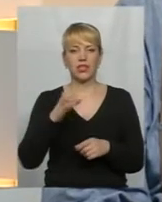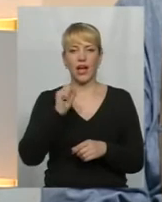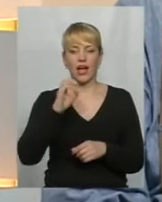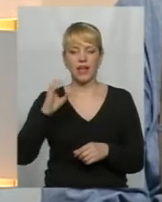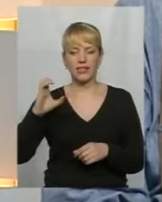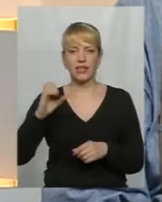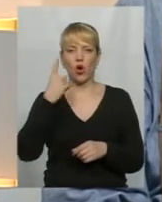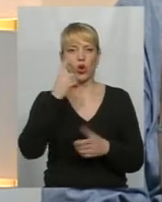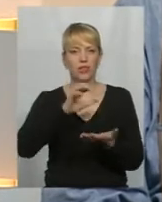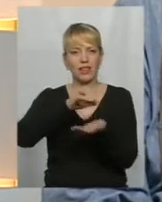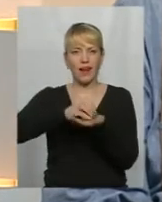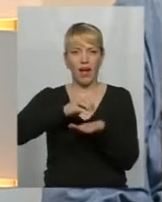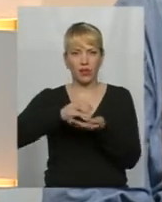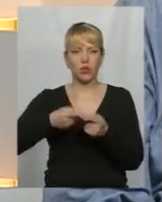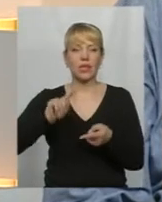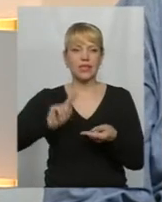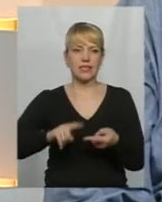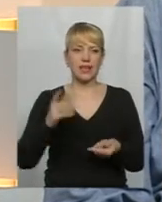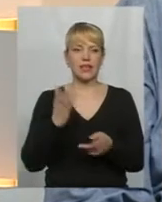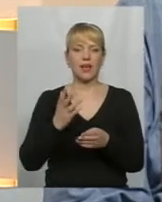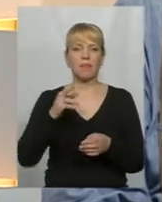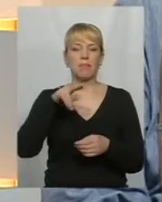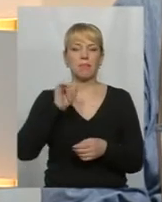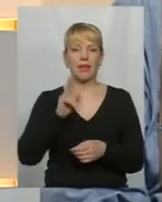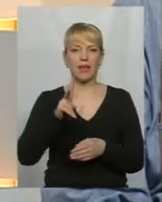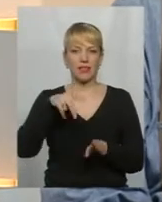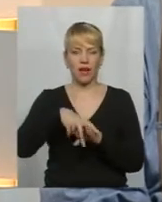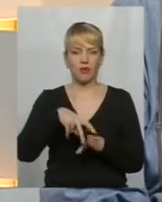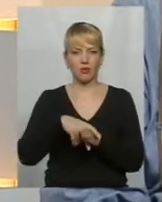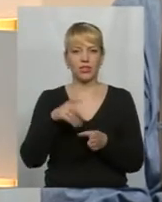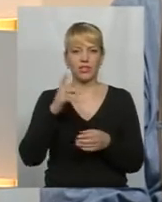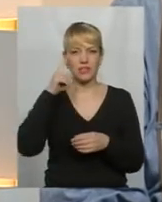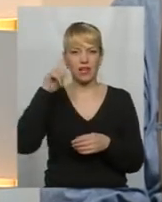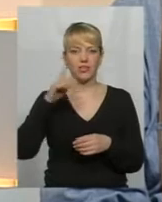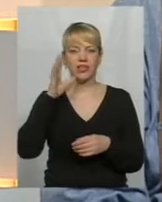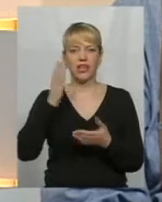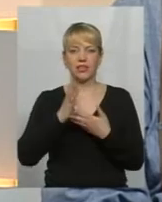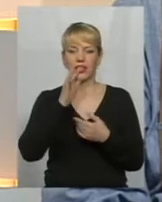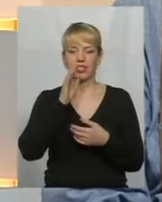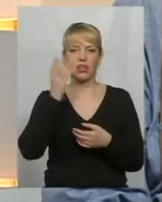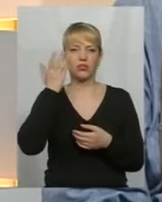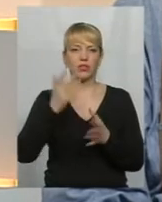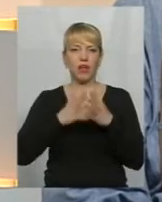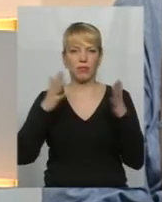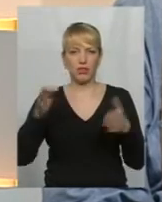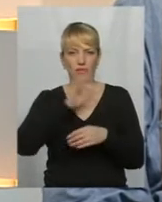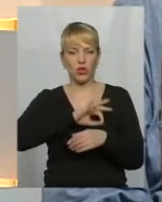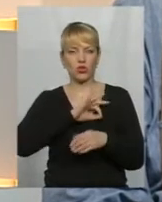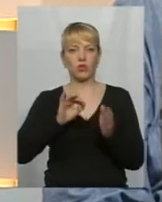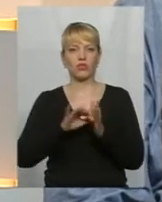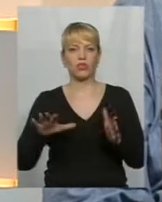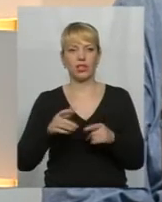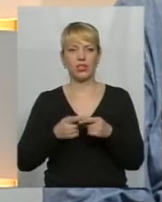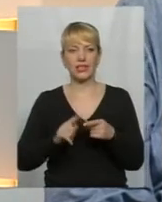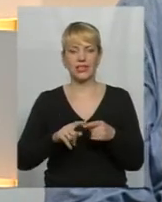Це є такі речі, пікові нагрузки. Ви знаєте, що таке прекрасно є час, коли там найбільше використання електроенергії. І